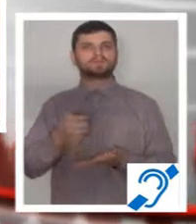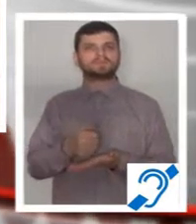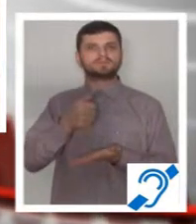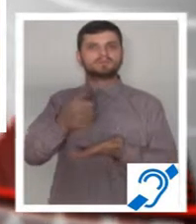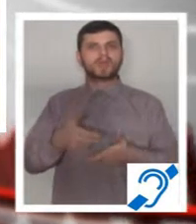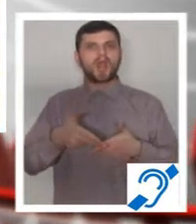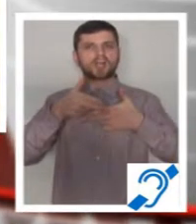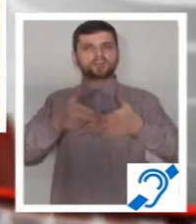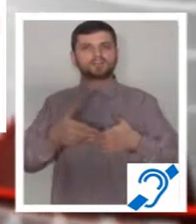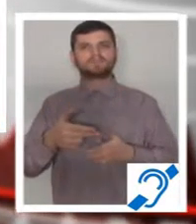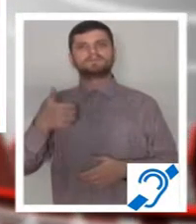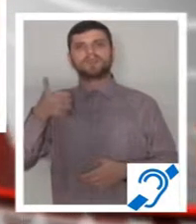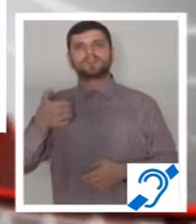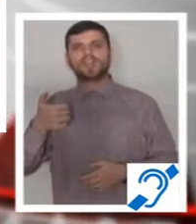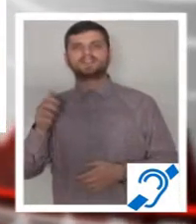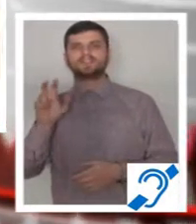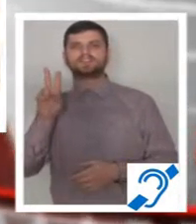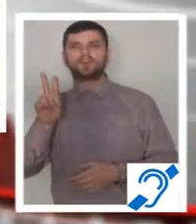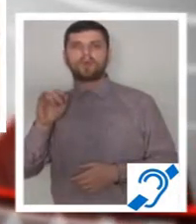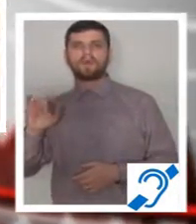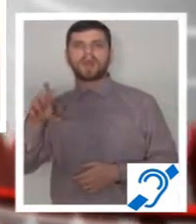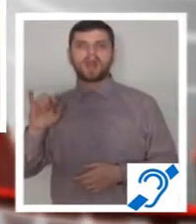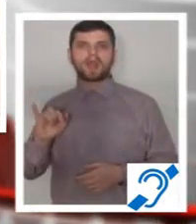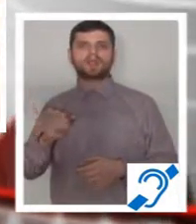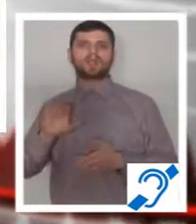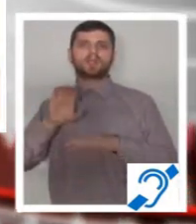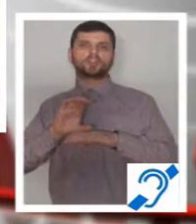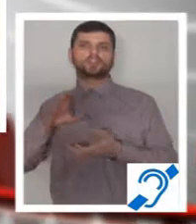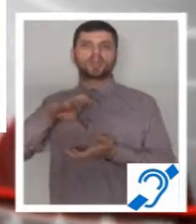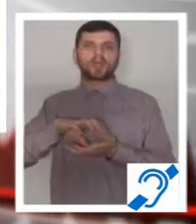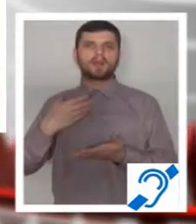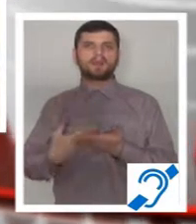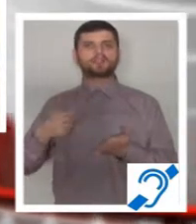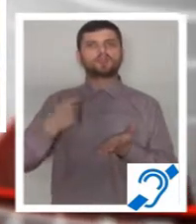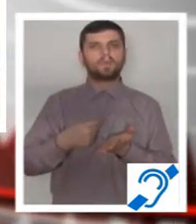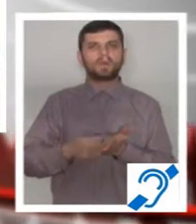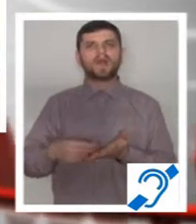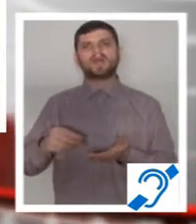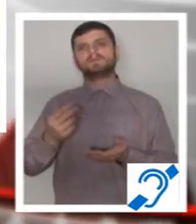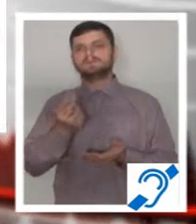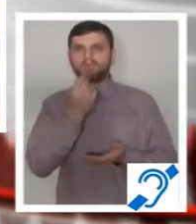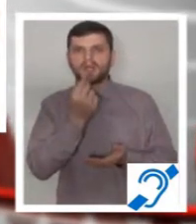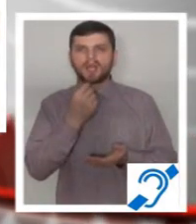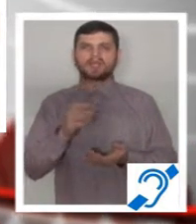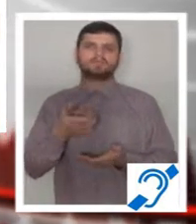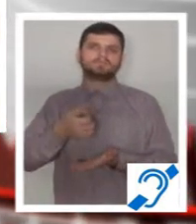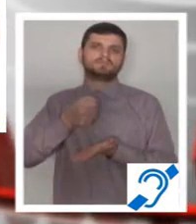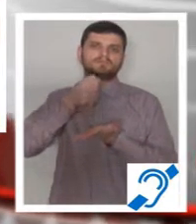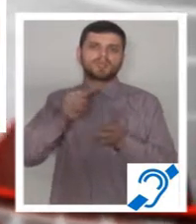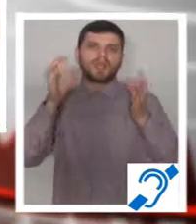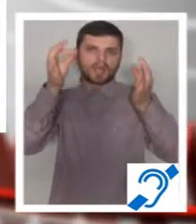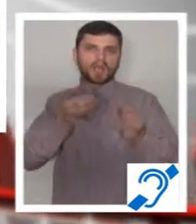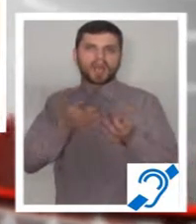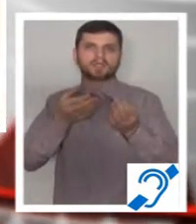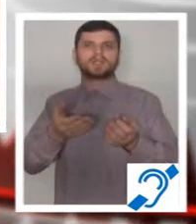62.000 lei a alocat Consiliul local pentru cumpărarea de produse care să fie date sub formă de pachete cadou cu copiilor preșcolari și